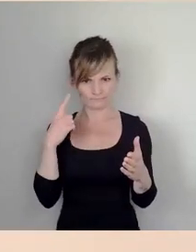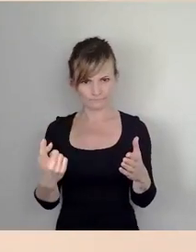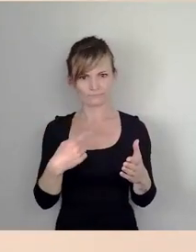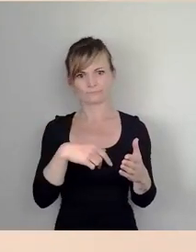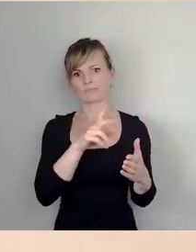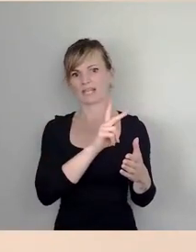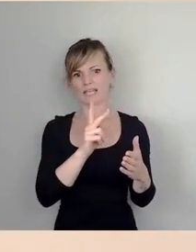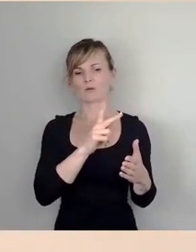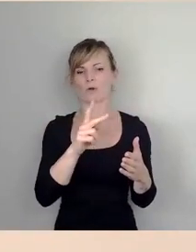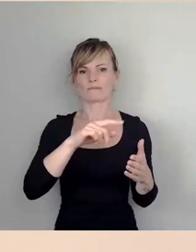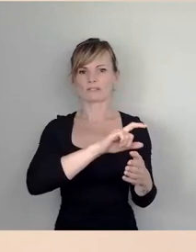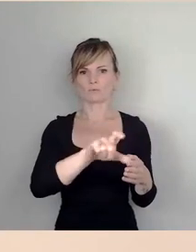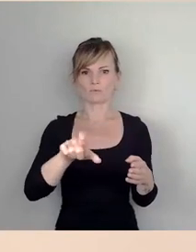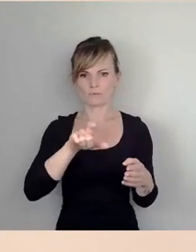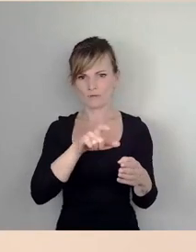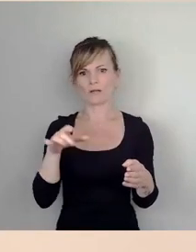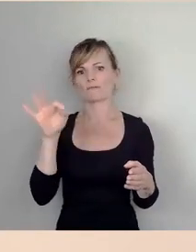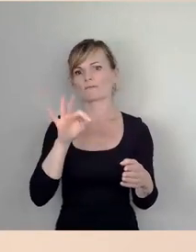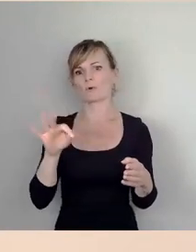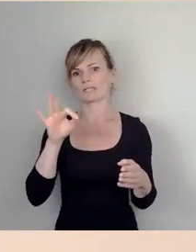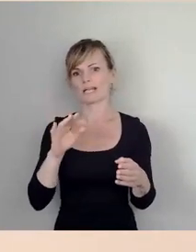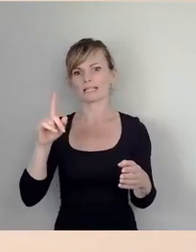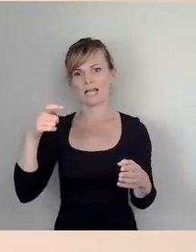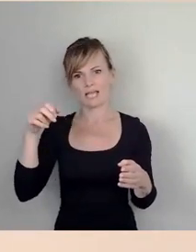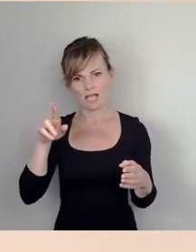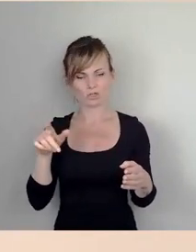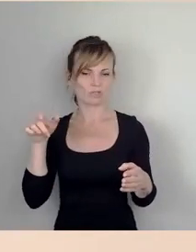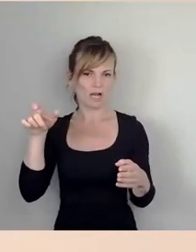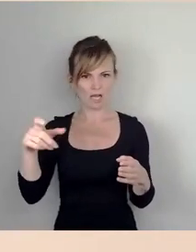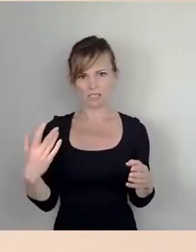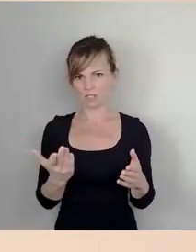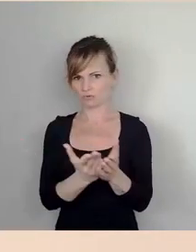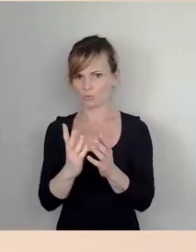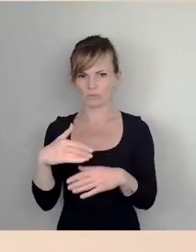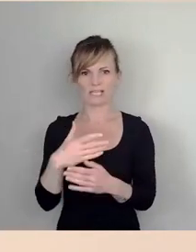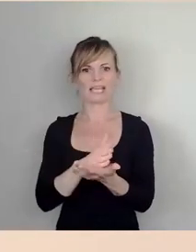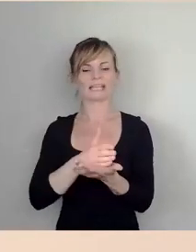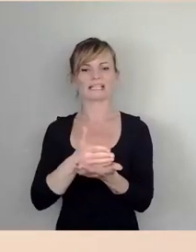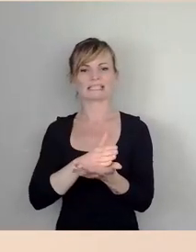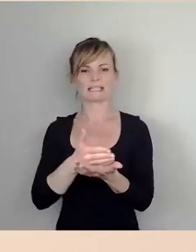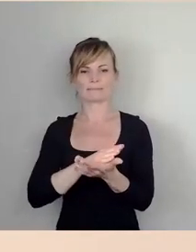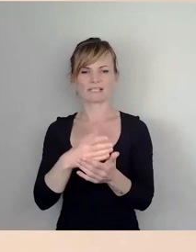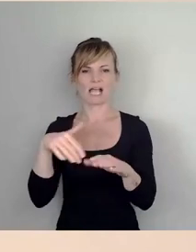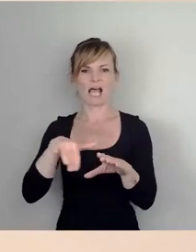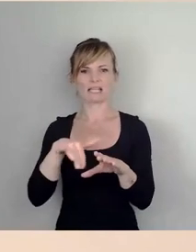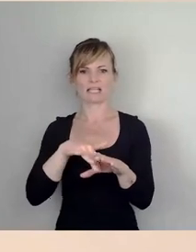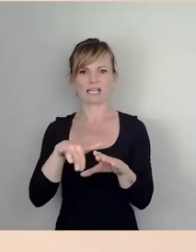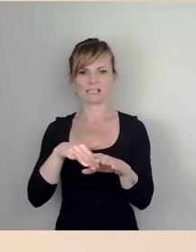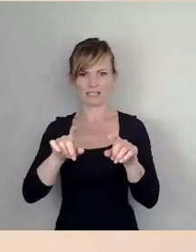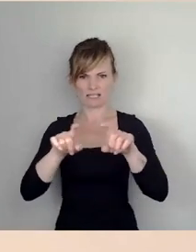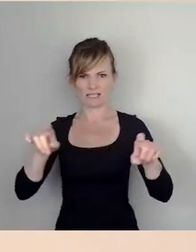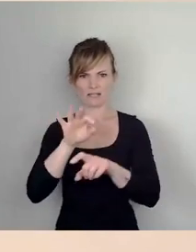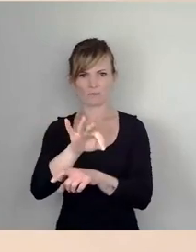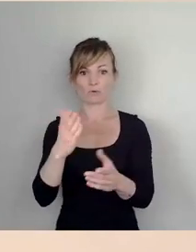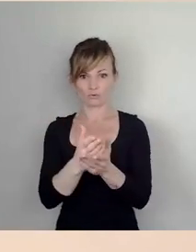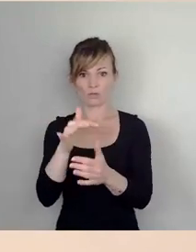Das Wohnbauvorhaben ist mittlerweile errichtet. Es gibt eine Interimsadresse für die Menschen, die dort schon wohnen. Es gibt